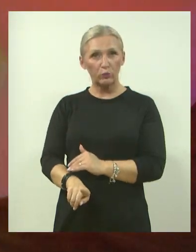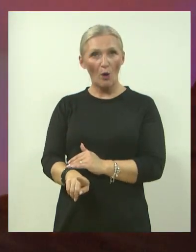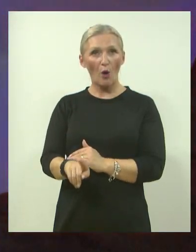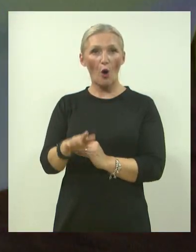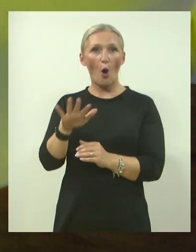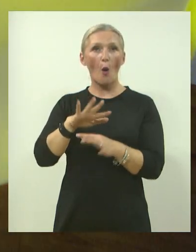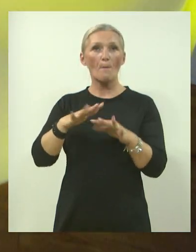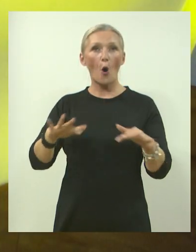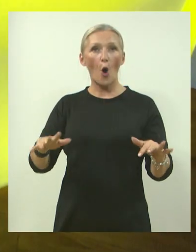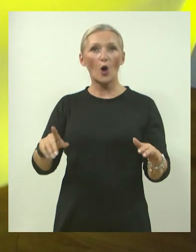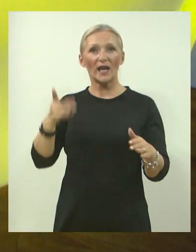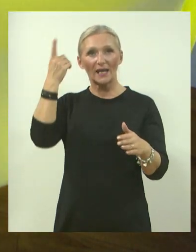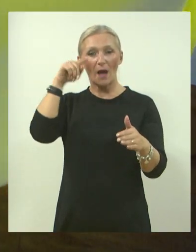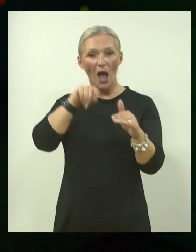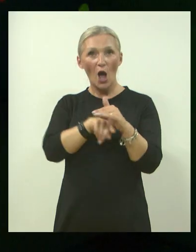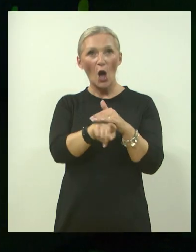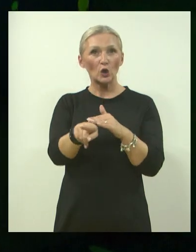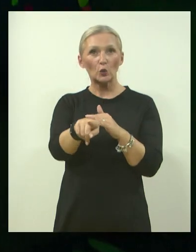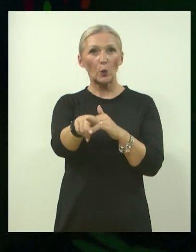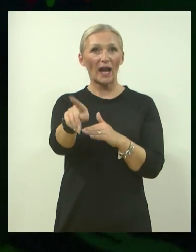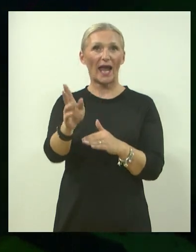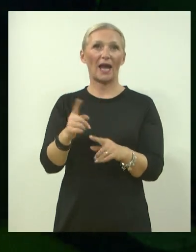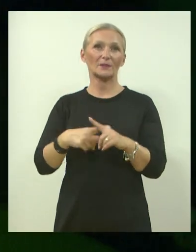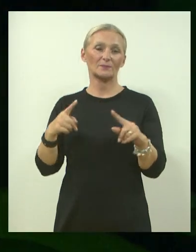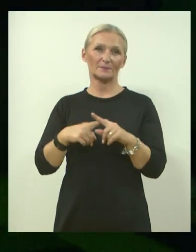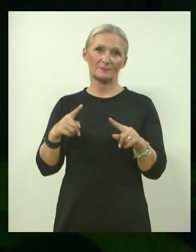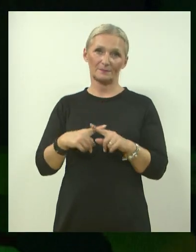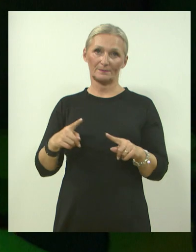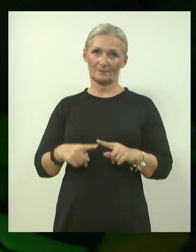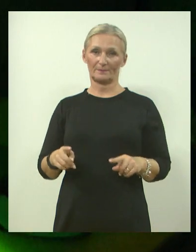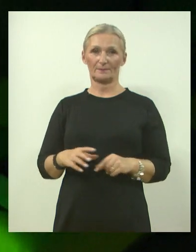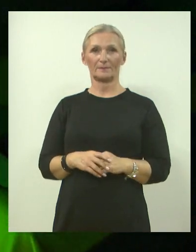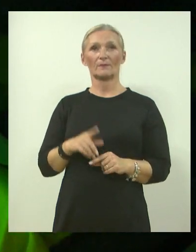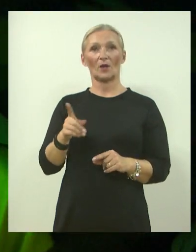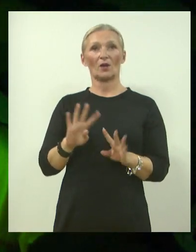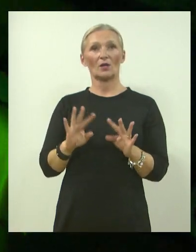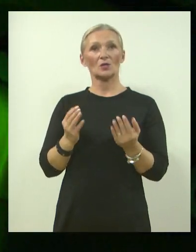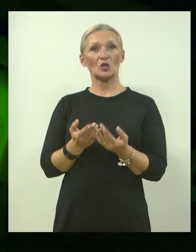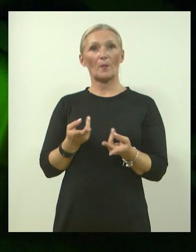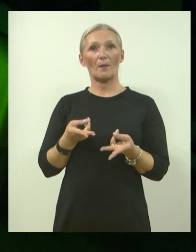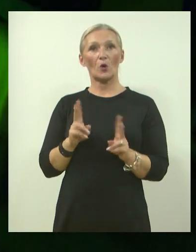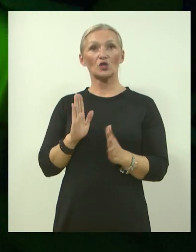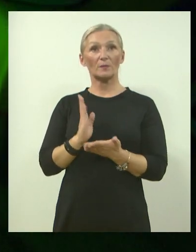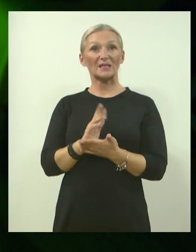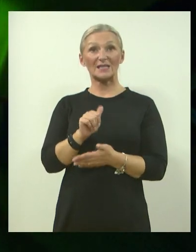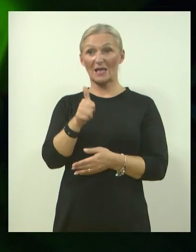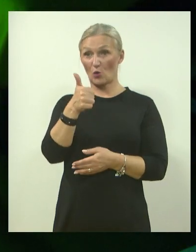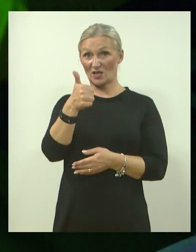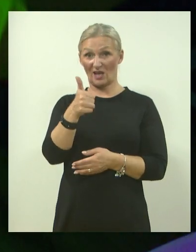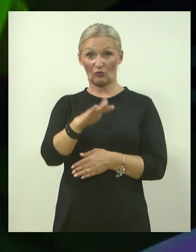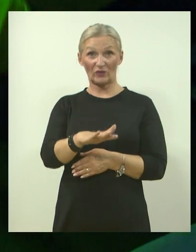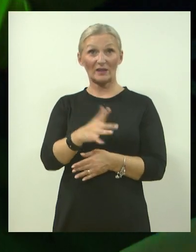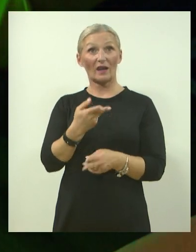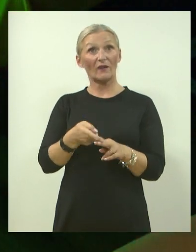Infinity tuneli su tamo, evo. Dakle, u snuzelom sobi onda može biti samo jedno djete, može ih biti više?